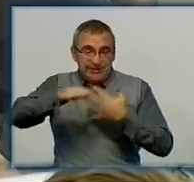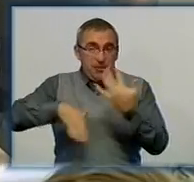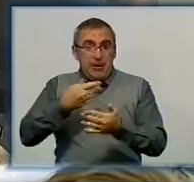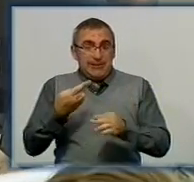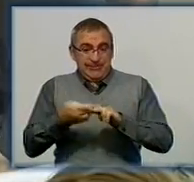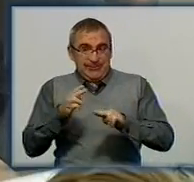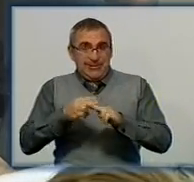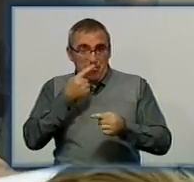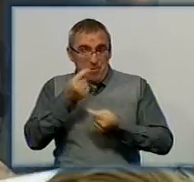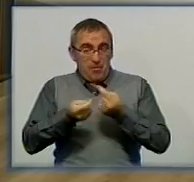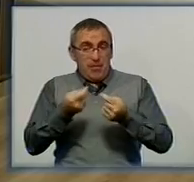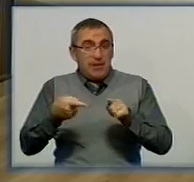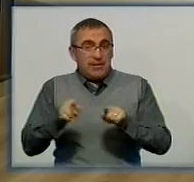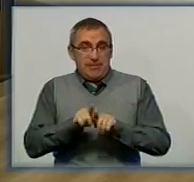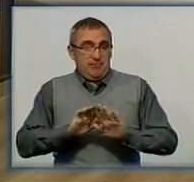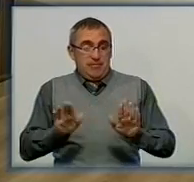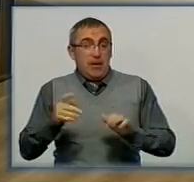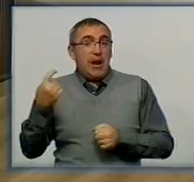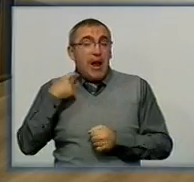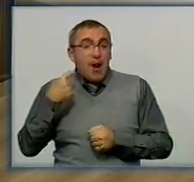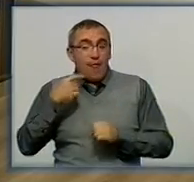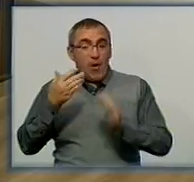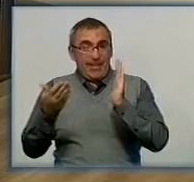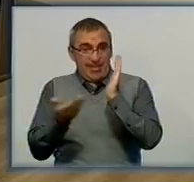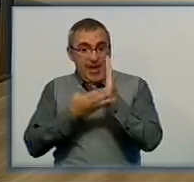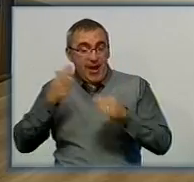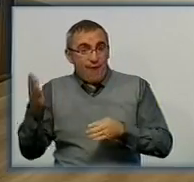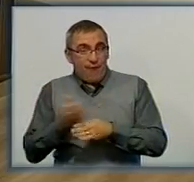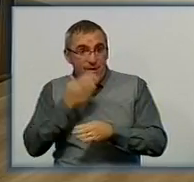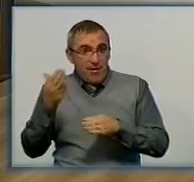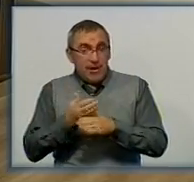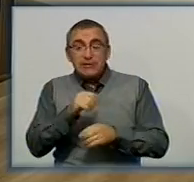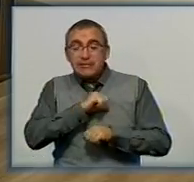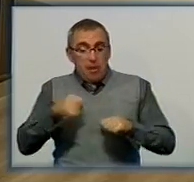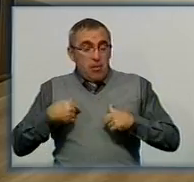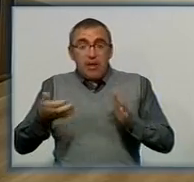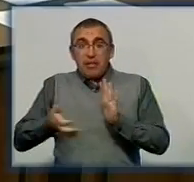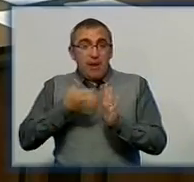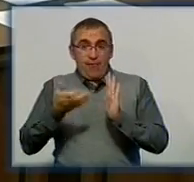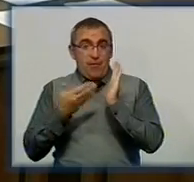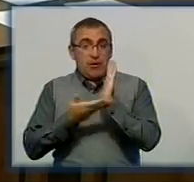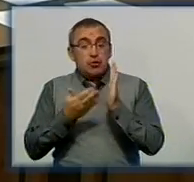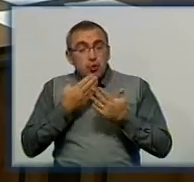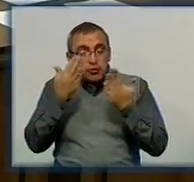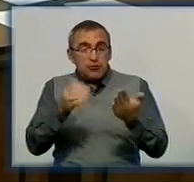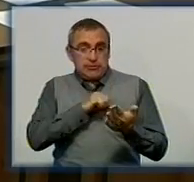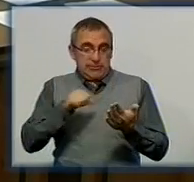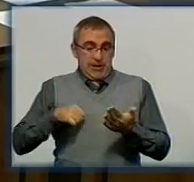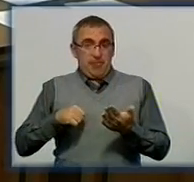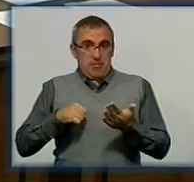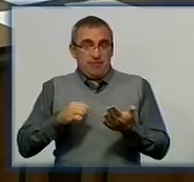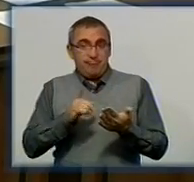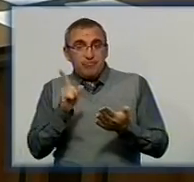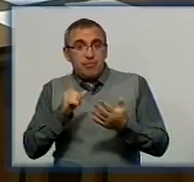моменти, зараз не наразі. Кіровоградські ж деревовиробники говорять, самим не вистачає сировини. Тому зачитують свої пропозиції до Держагентства лісових